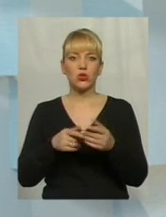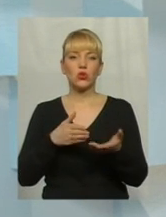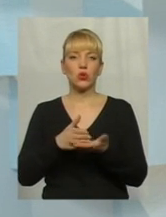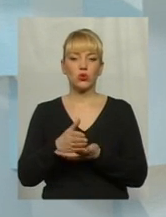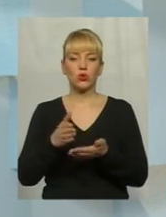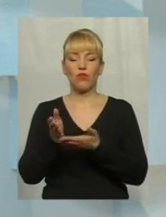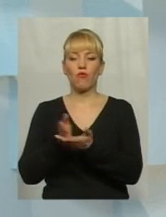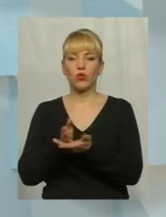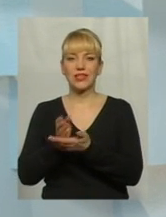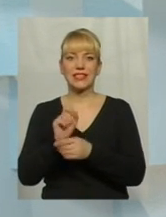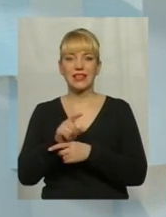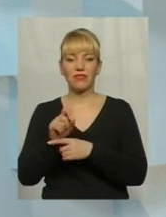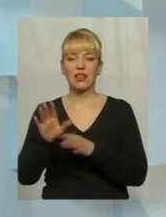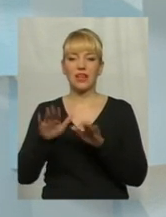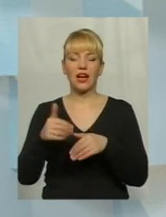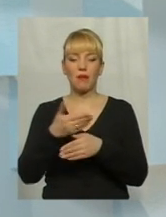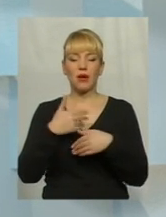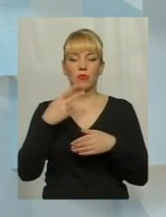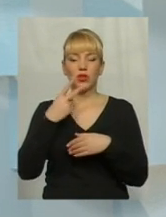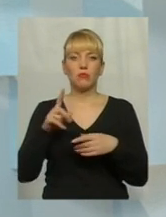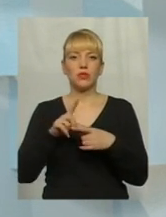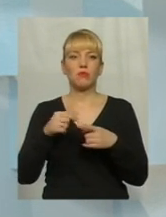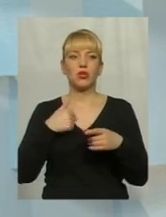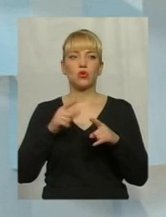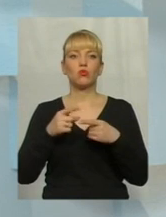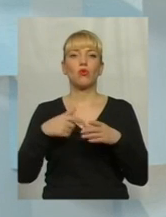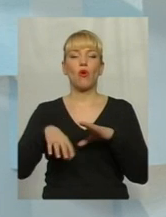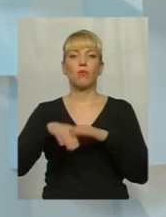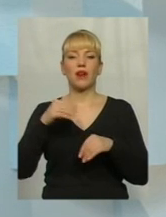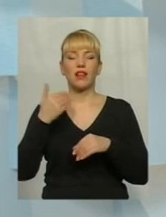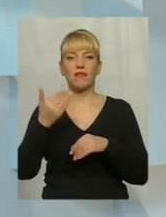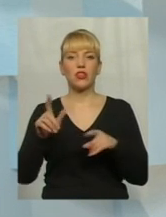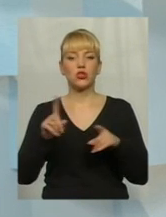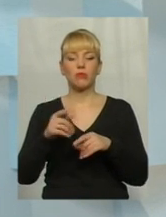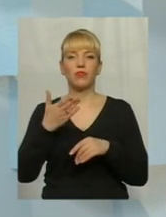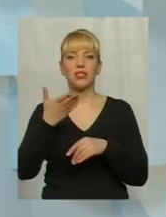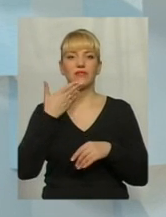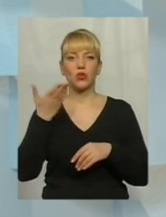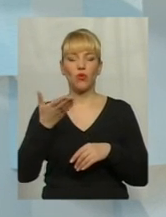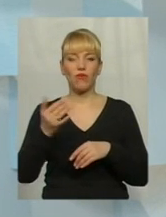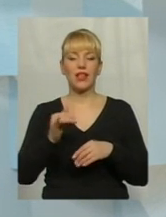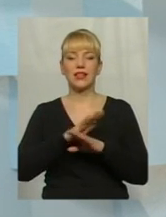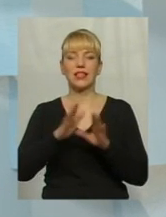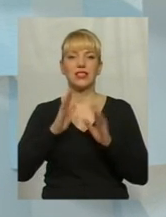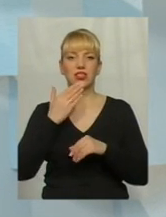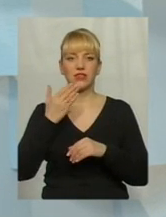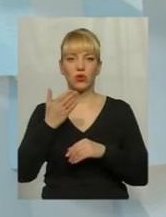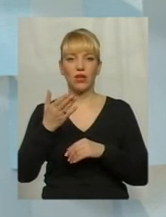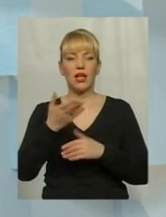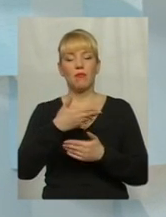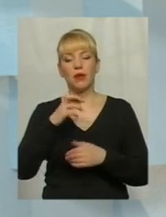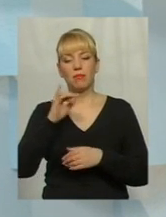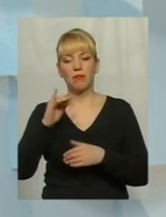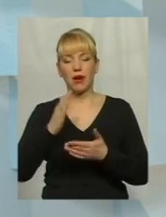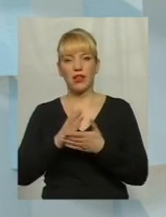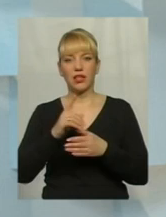завдання, нехай ми подивимося, тому що ми вас обирали задля того, аби ви нам звітували і не лише звітували, але ми би мали